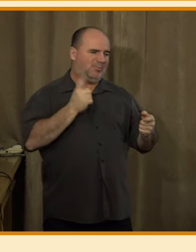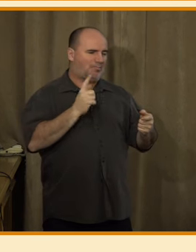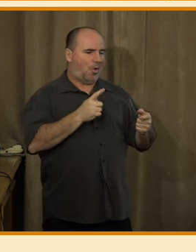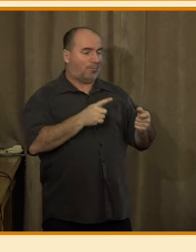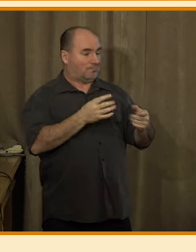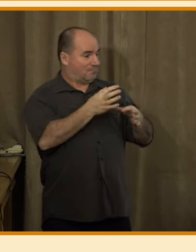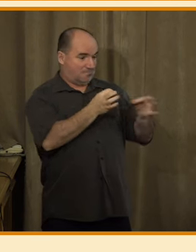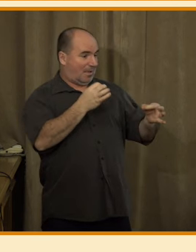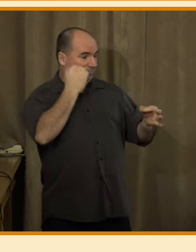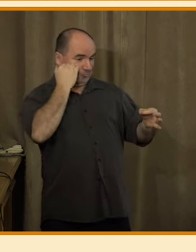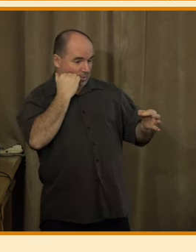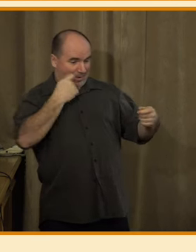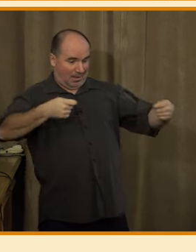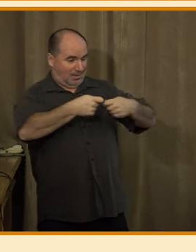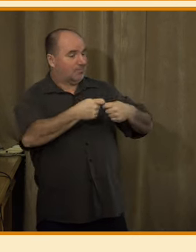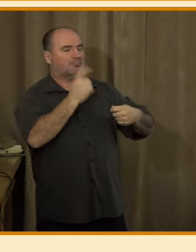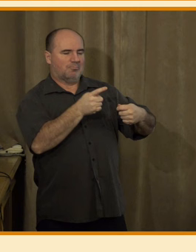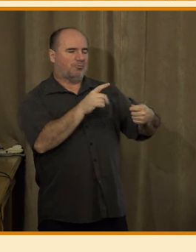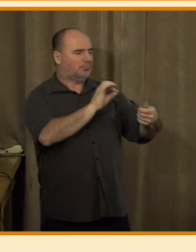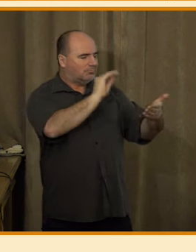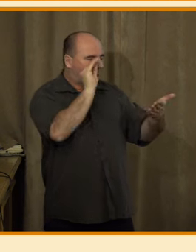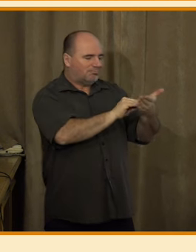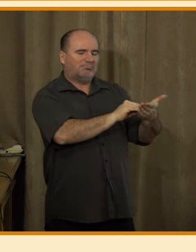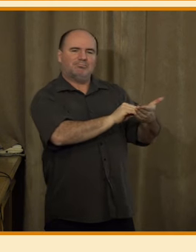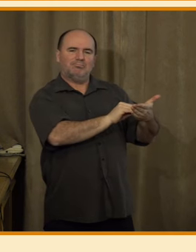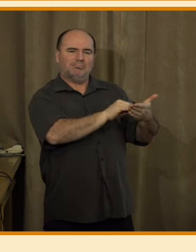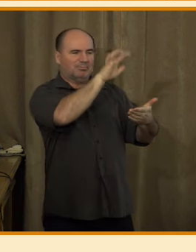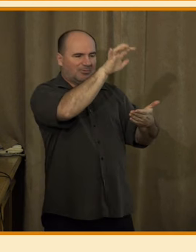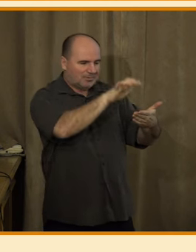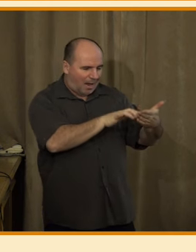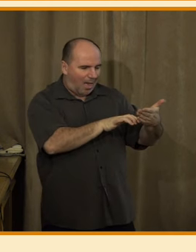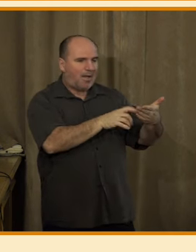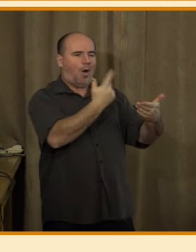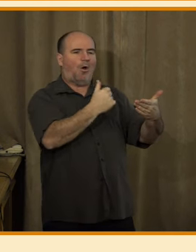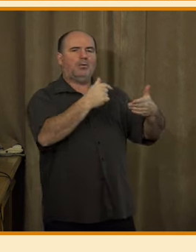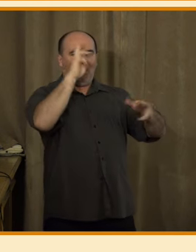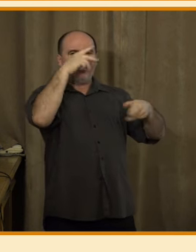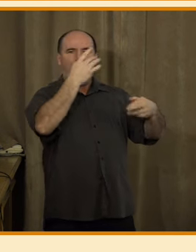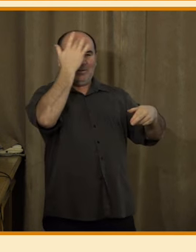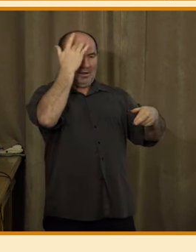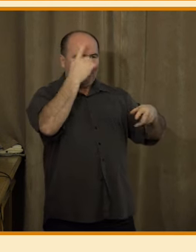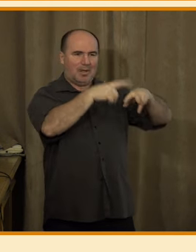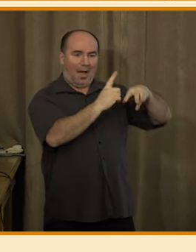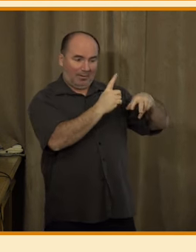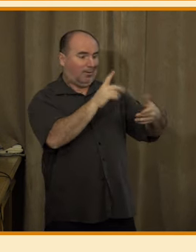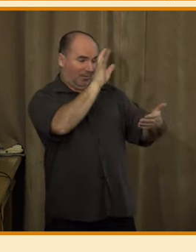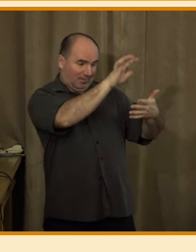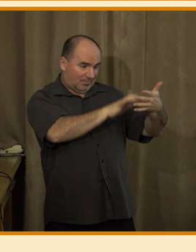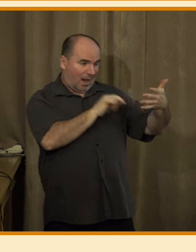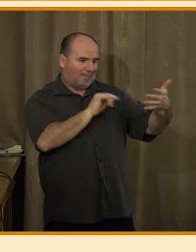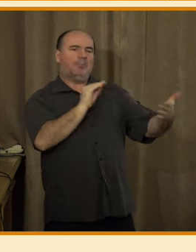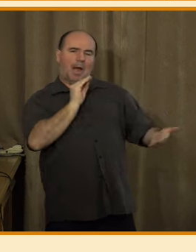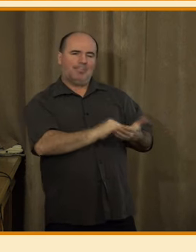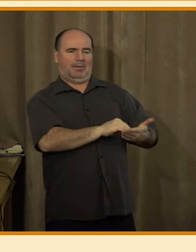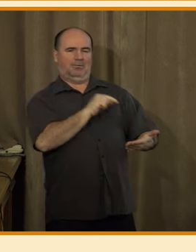upozorněním na umělou inteligenci. Zkrátka ta transparentnost, o které bude řeč v tom prvním panelu, to, co deklaruje i pařížská